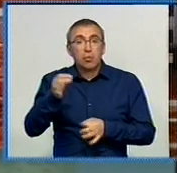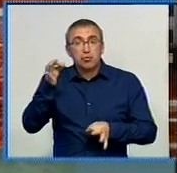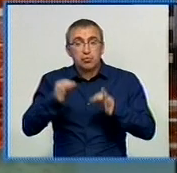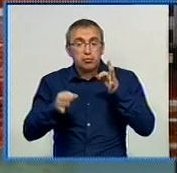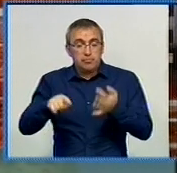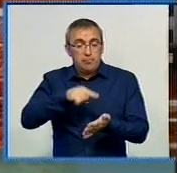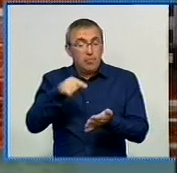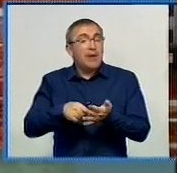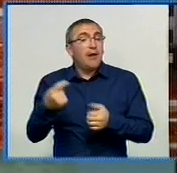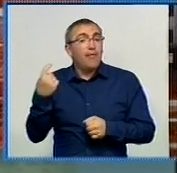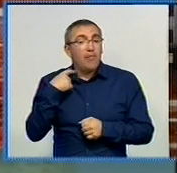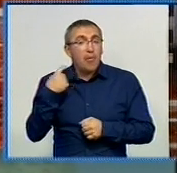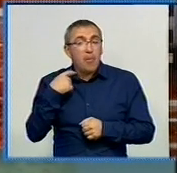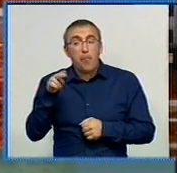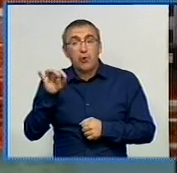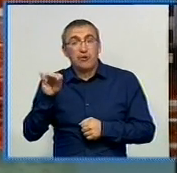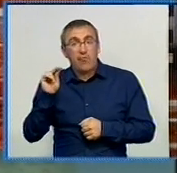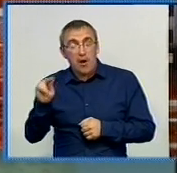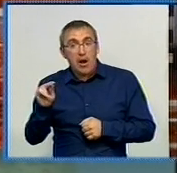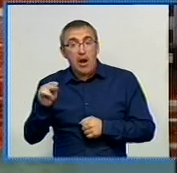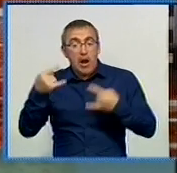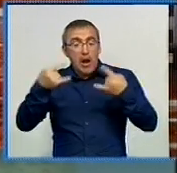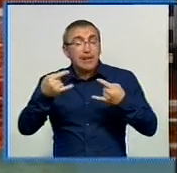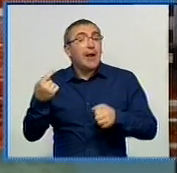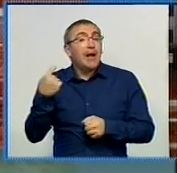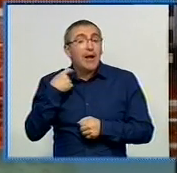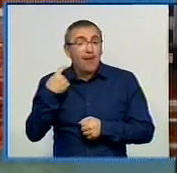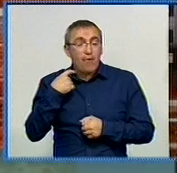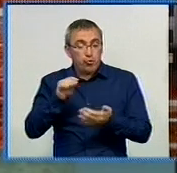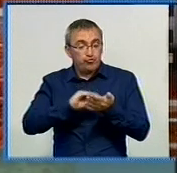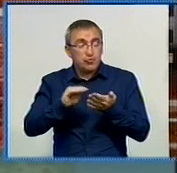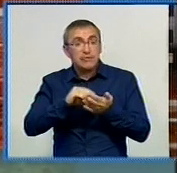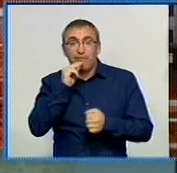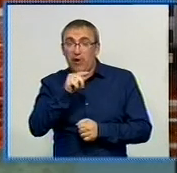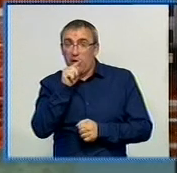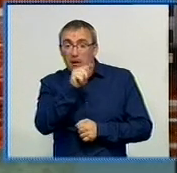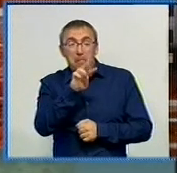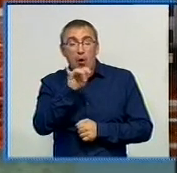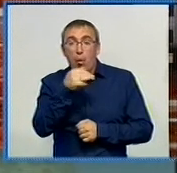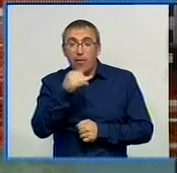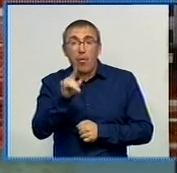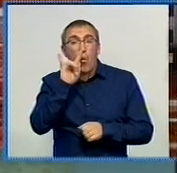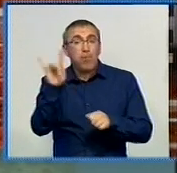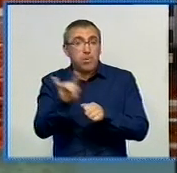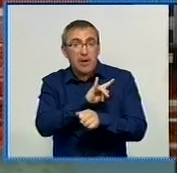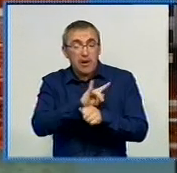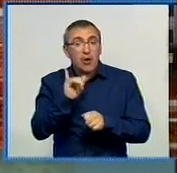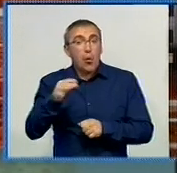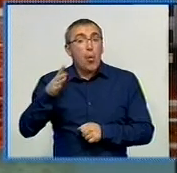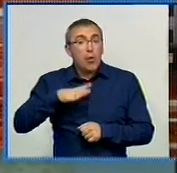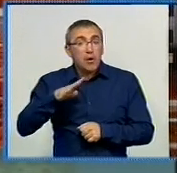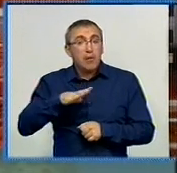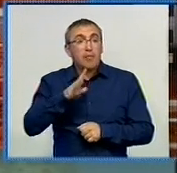Кіровограда. Позивачем виступає канал Кіровоград. Журналісти звинувачують Івана Марковського у брехні та очікують на